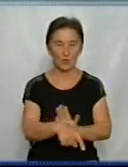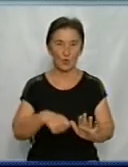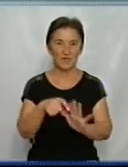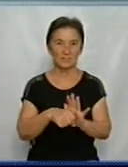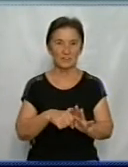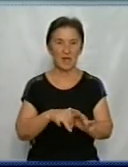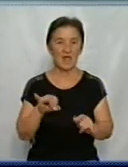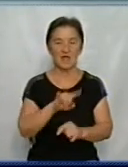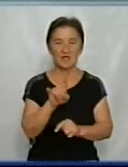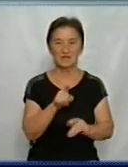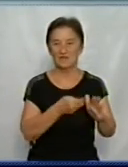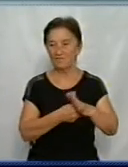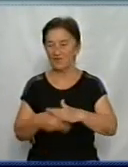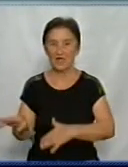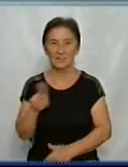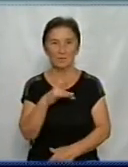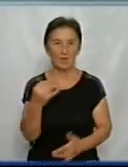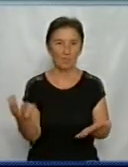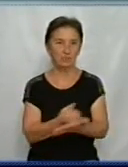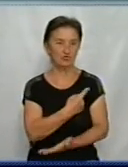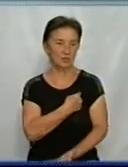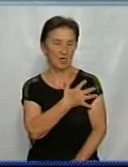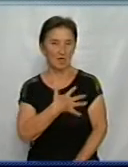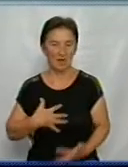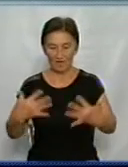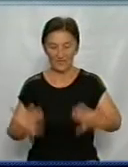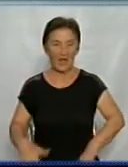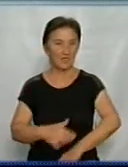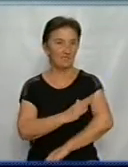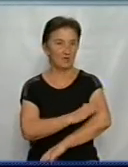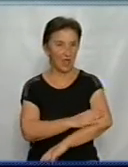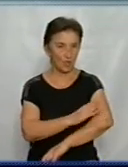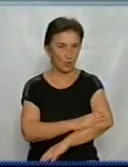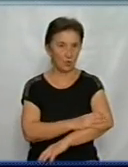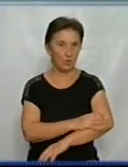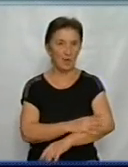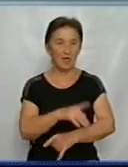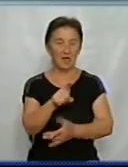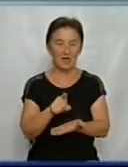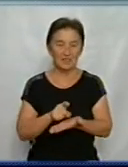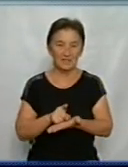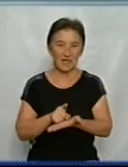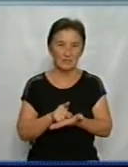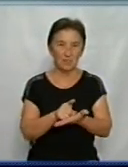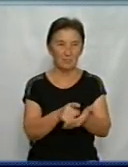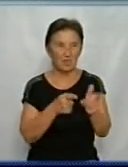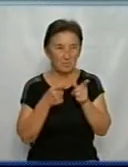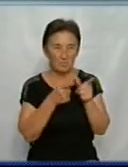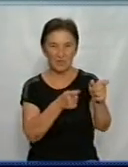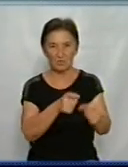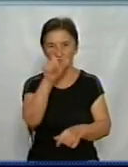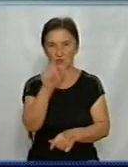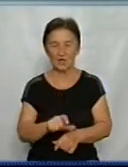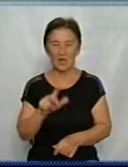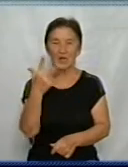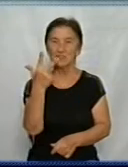Дебальцевого у 2015-му отримав поранення, втратив руку. Бронний транспортер, в якому був військовий, підбили. Чоловік три